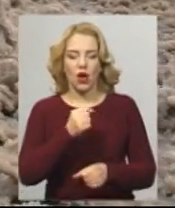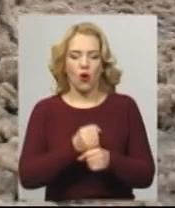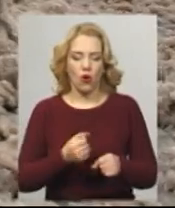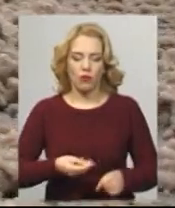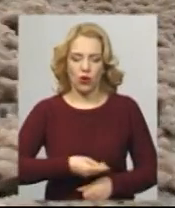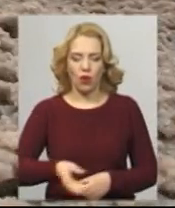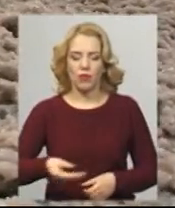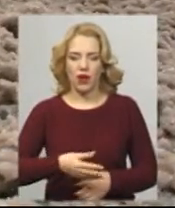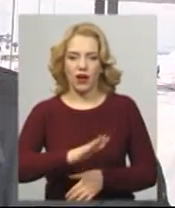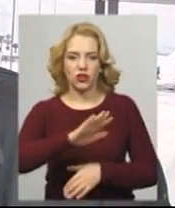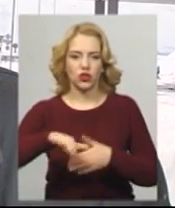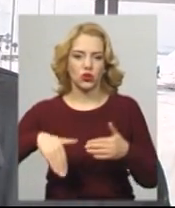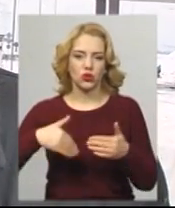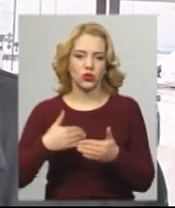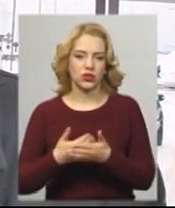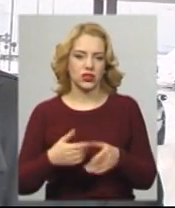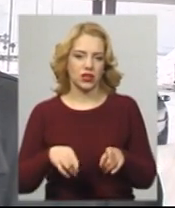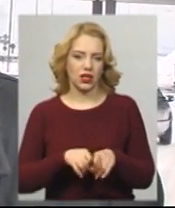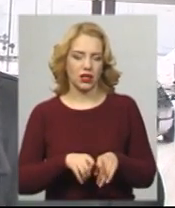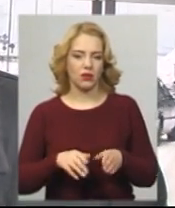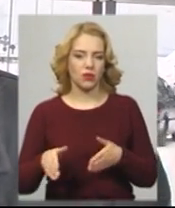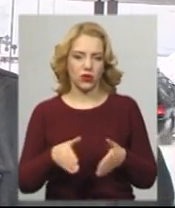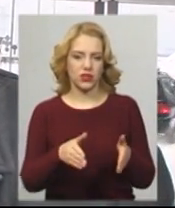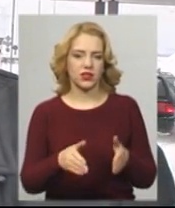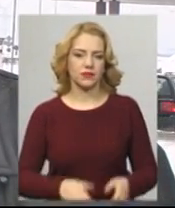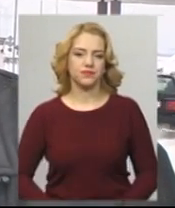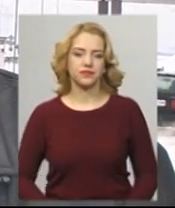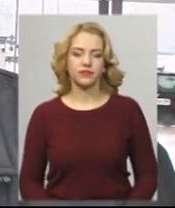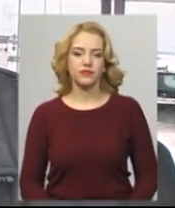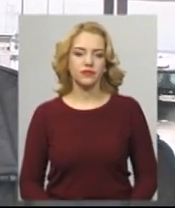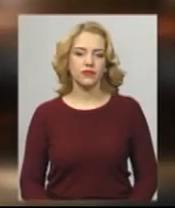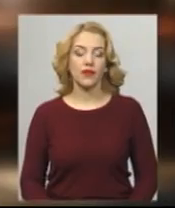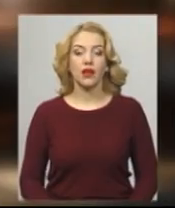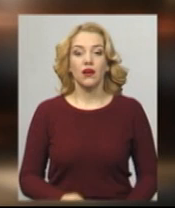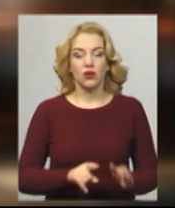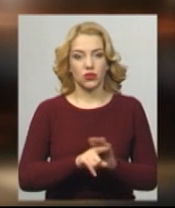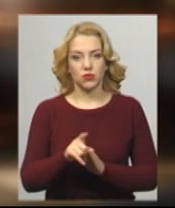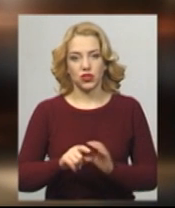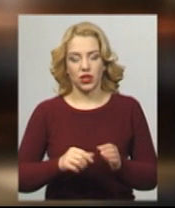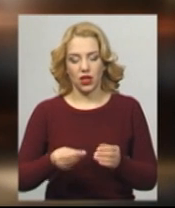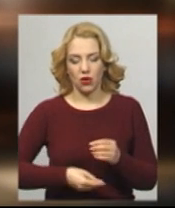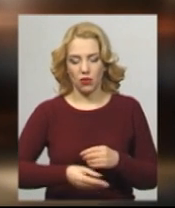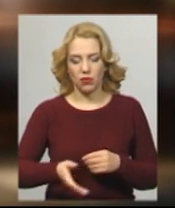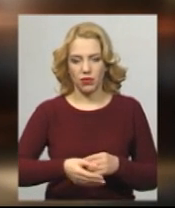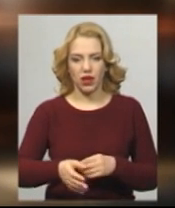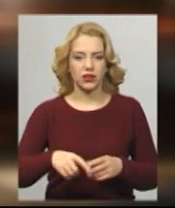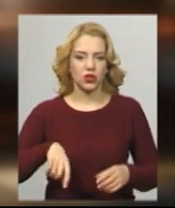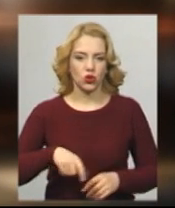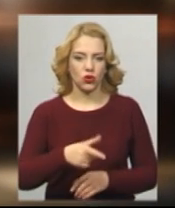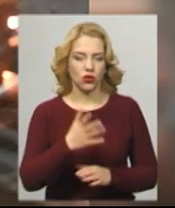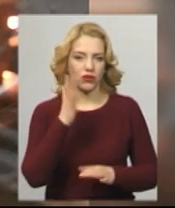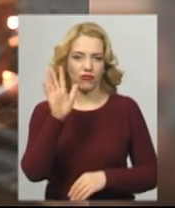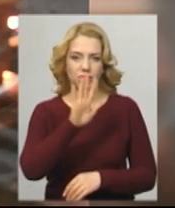виконуючий обов'язки начальника служби автомобільних доріг в Хмельницькій області Василь Гордєєв. Розпочали обробляти дорогу у 5-й годині ранку.